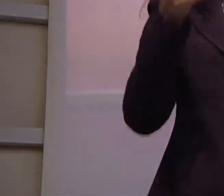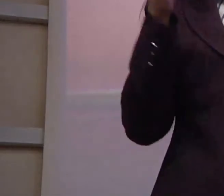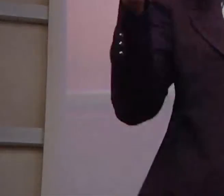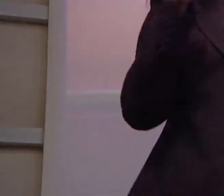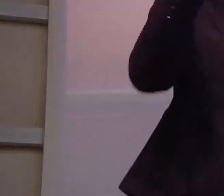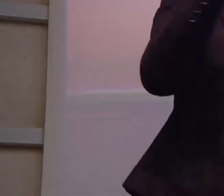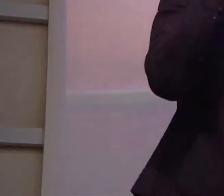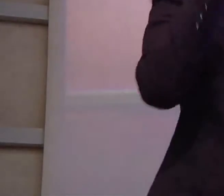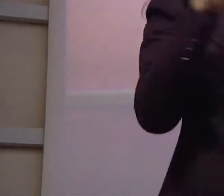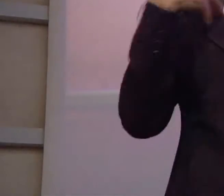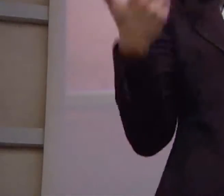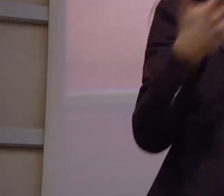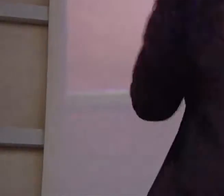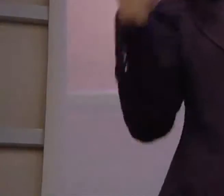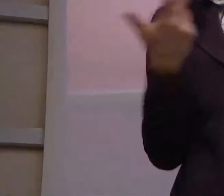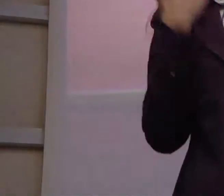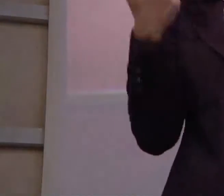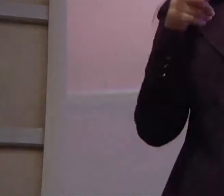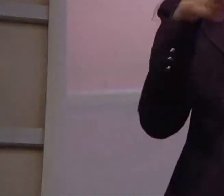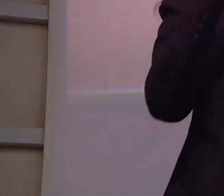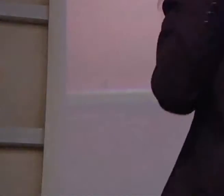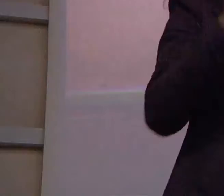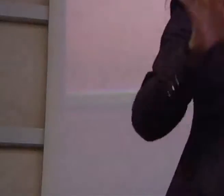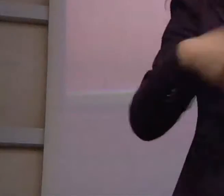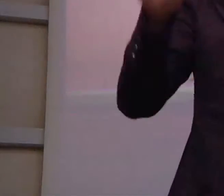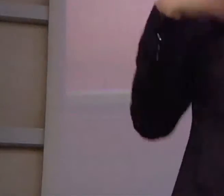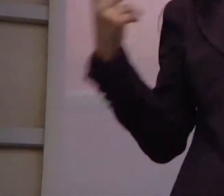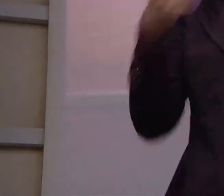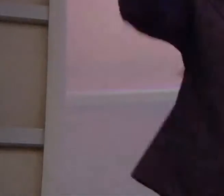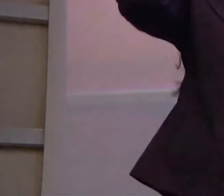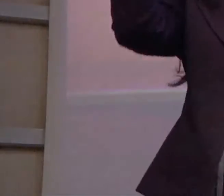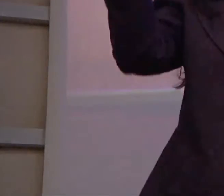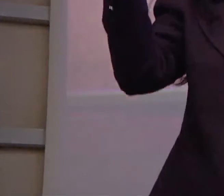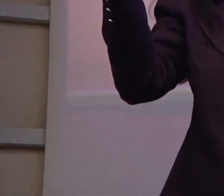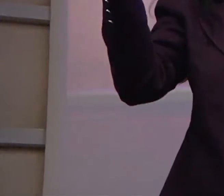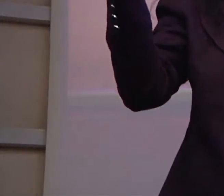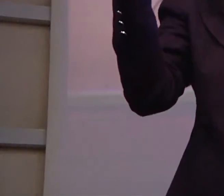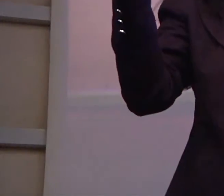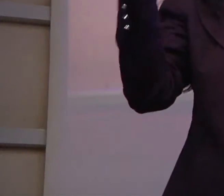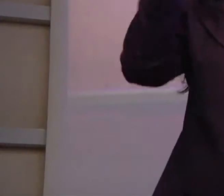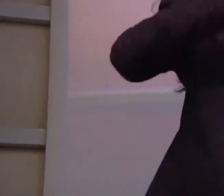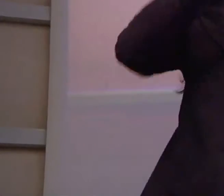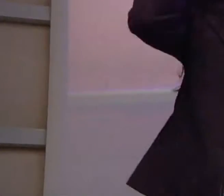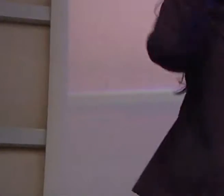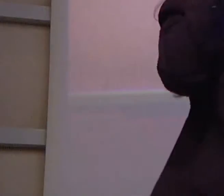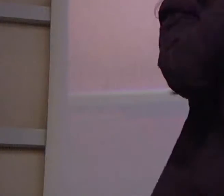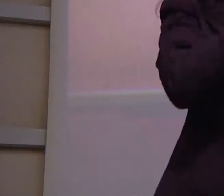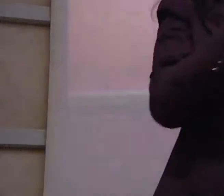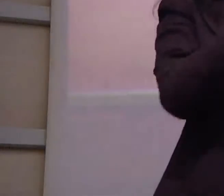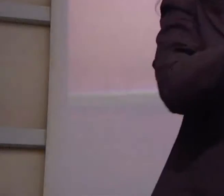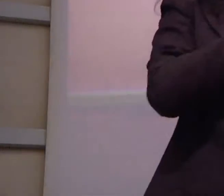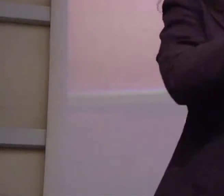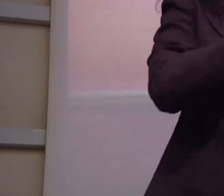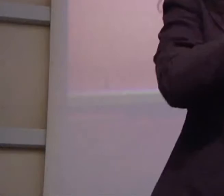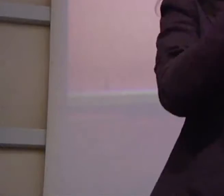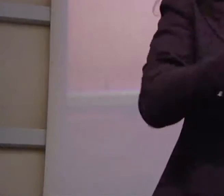perché, che ne so, non hanno più bisogno di niente. Parallelamente il nostro governo non si ricorda che le famiglie che abbiamo i